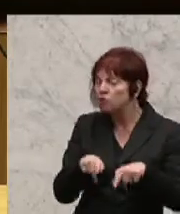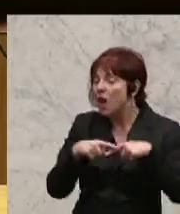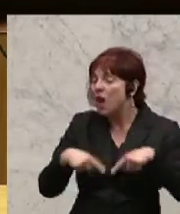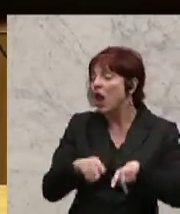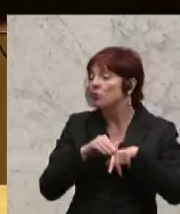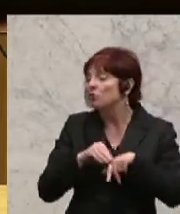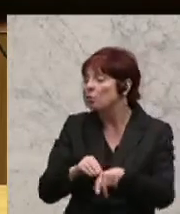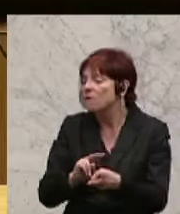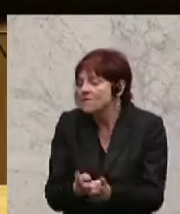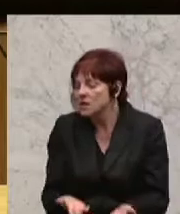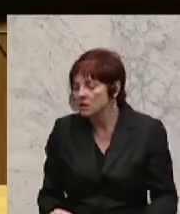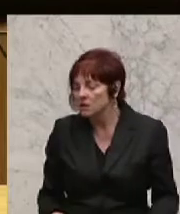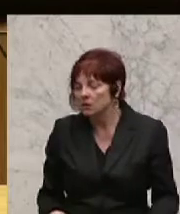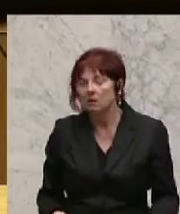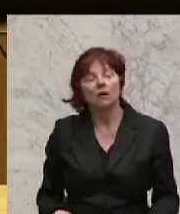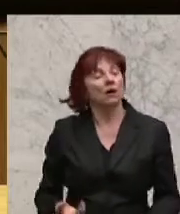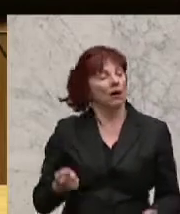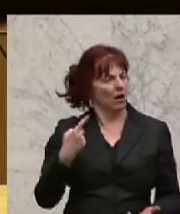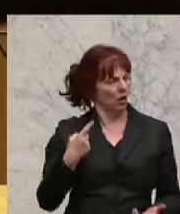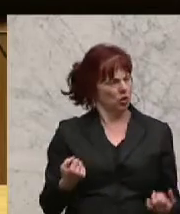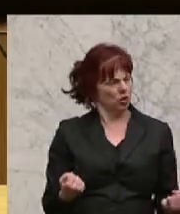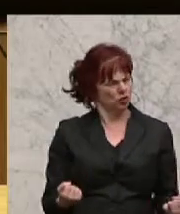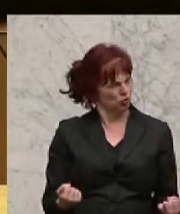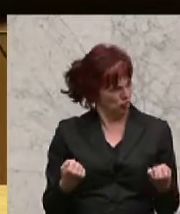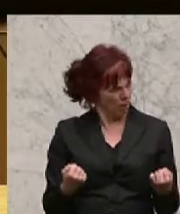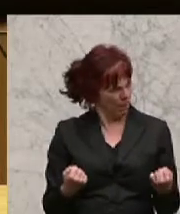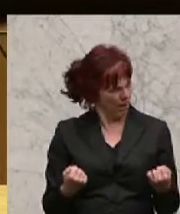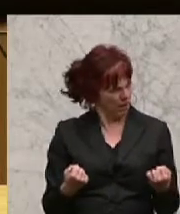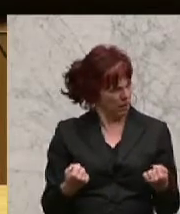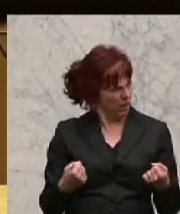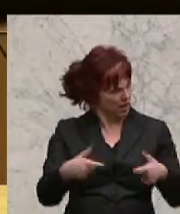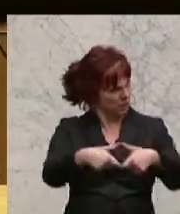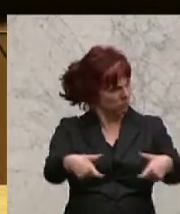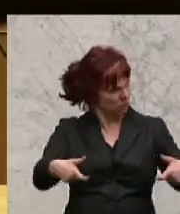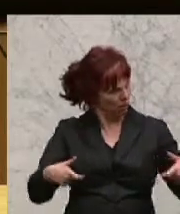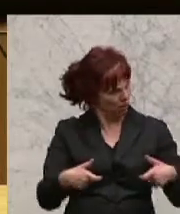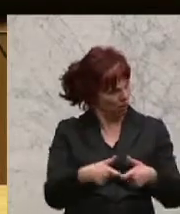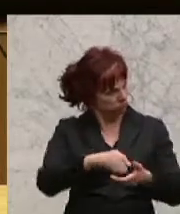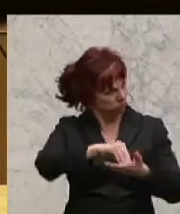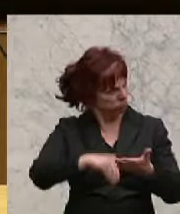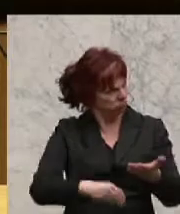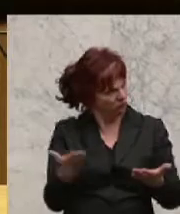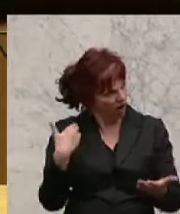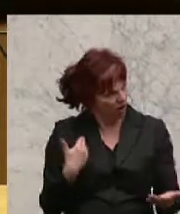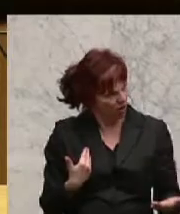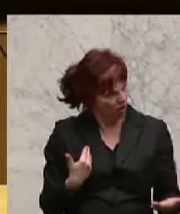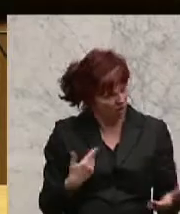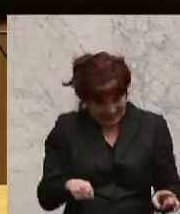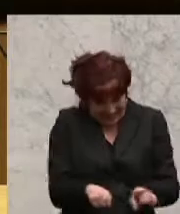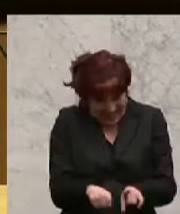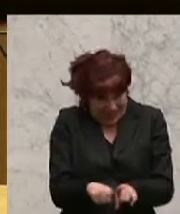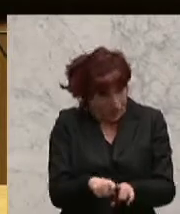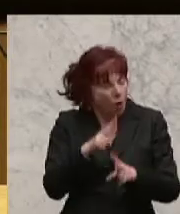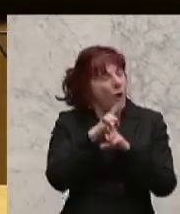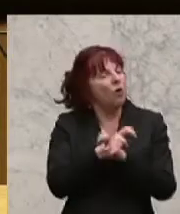einen Stabilitätspakt abgeschlossen. Haben Sie das nicht auch unterschrieben? Ist das nicht genau dasselbe, wenn Österreich gewisse